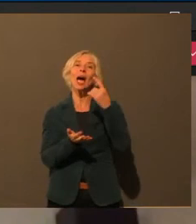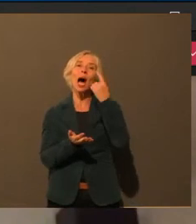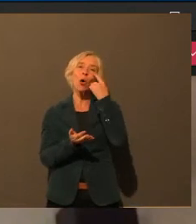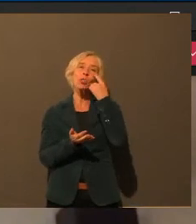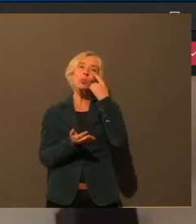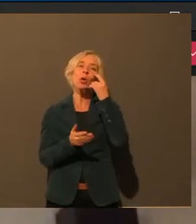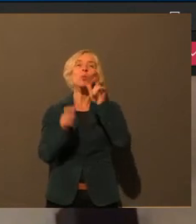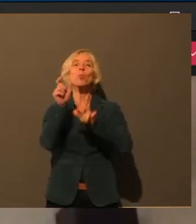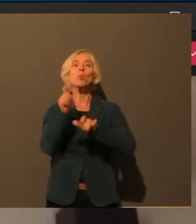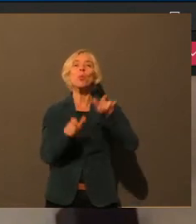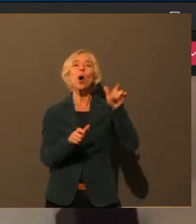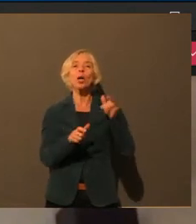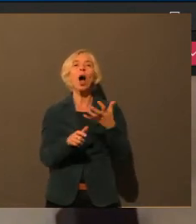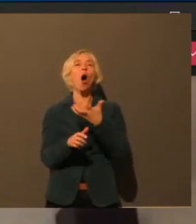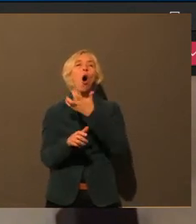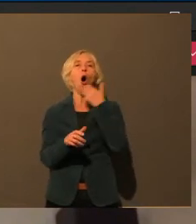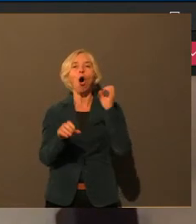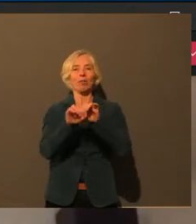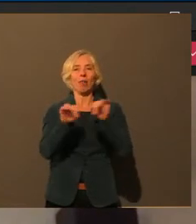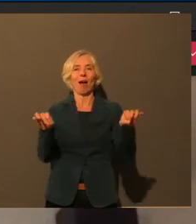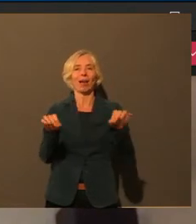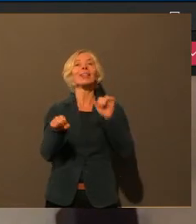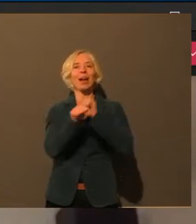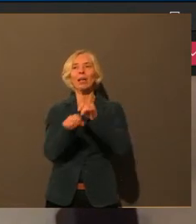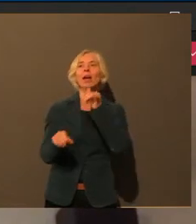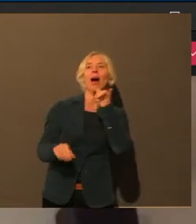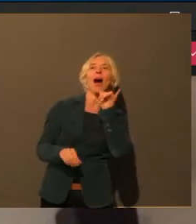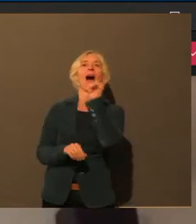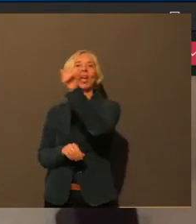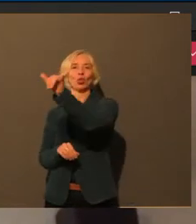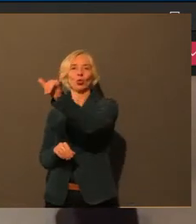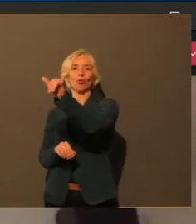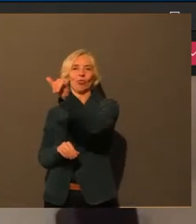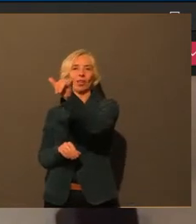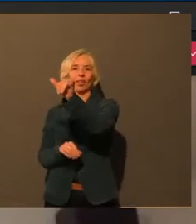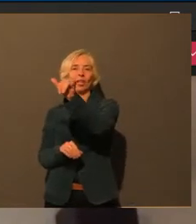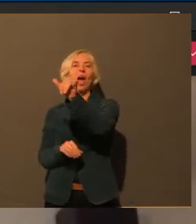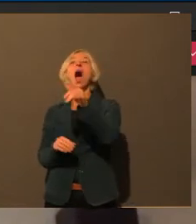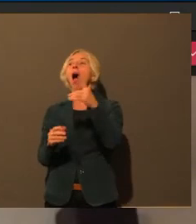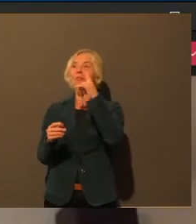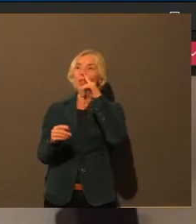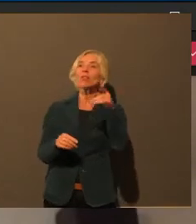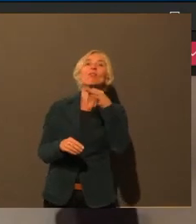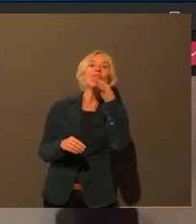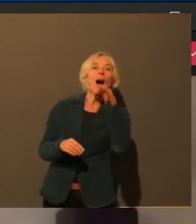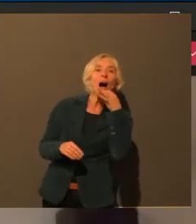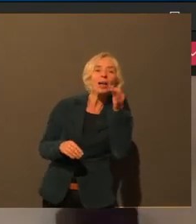sein und geschaltet sein. Also auch da kann man anrufen, wenn man Fragen hat und irgendwas wissen möchte.